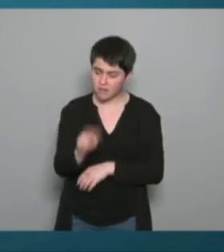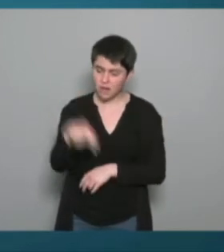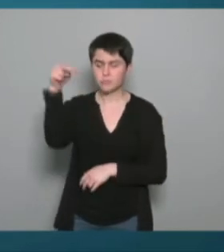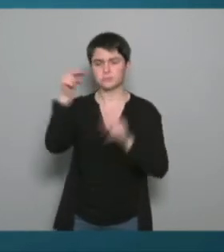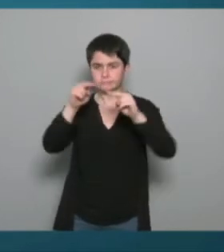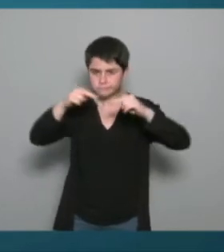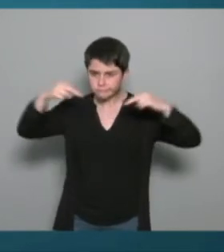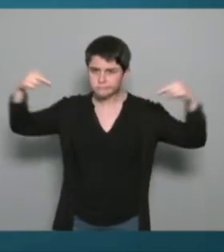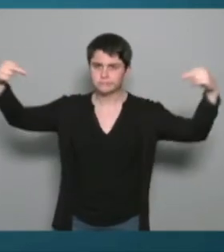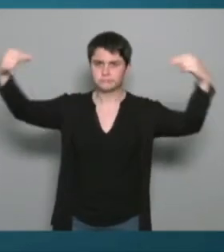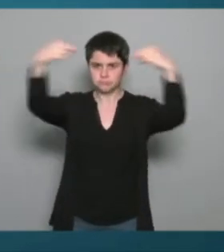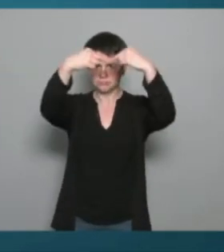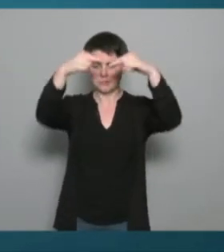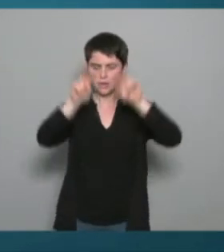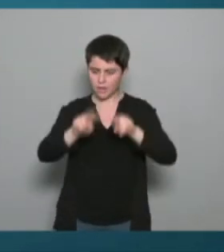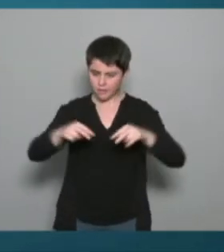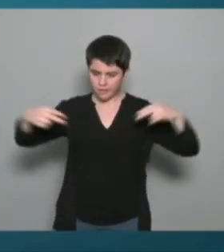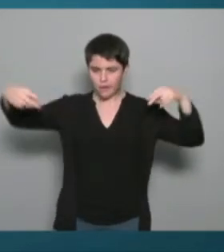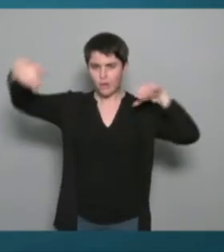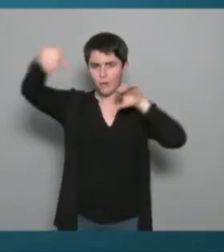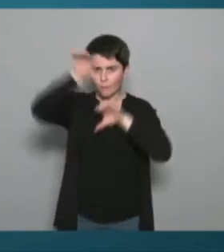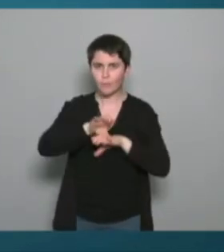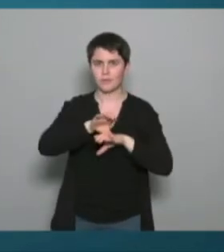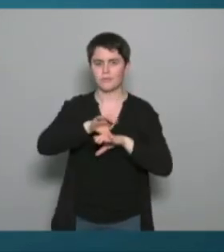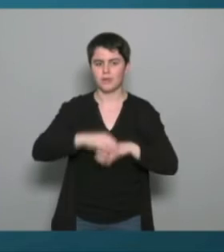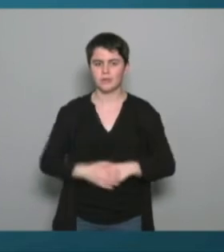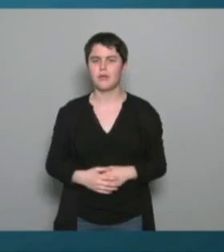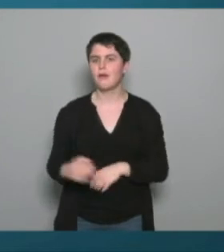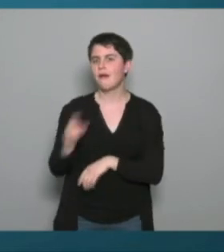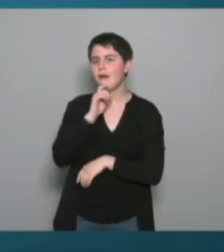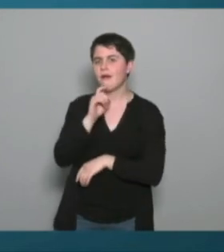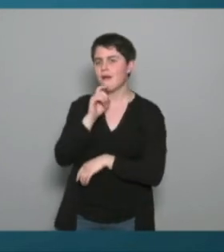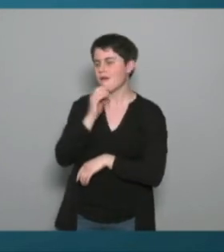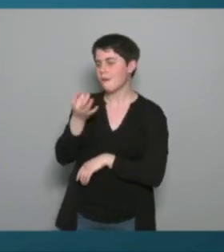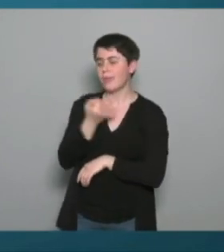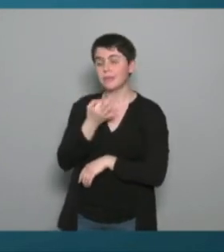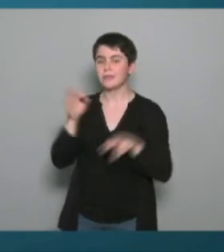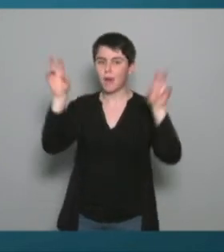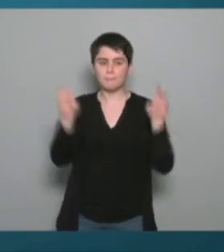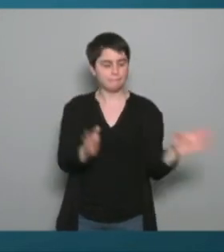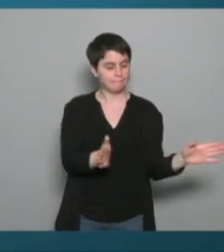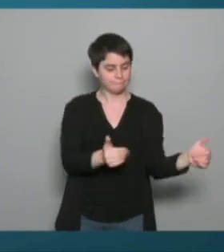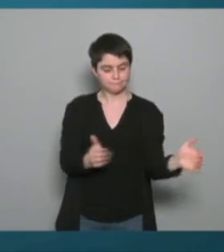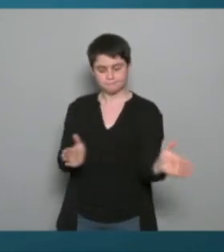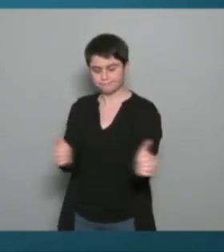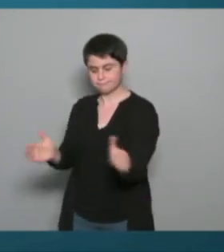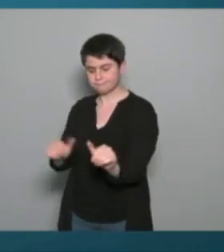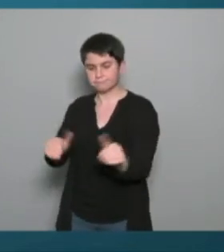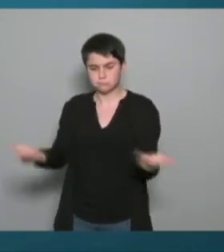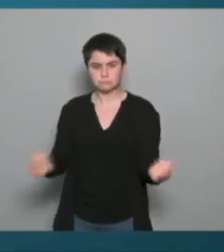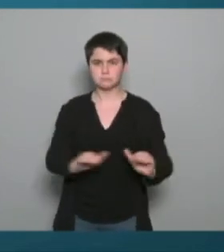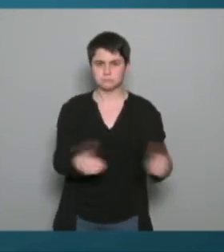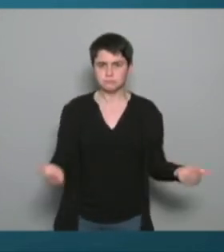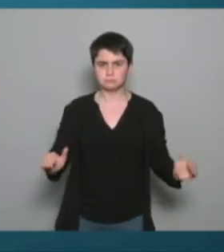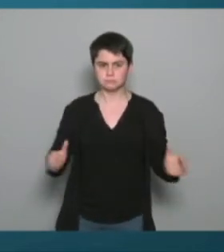complémentaire on a cité le terme de décloisonnement effectivement je l évoqué tout à l'heure la complémentarité entre d'une